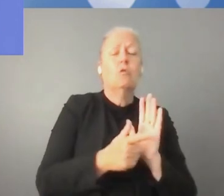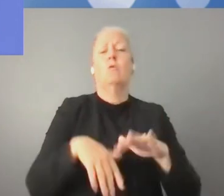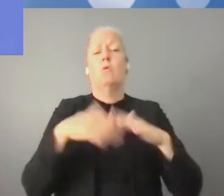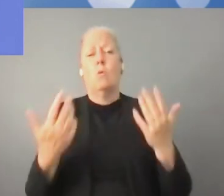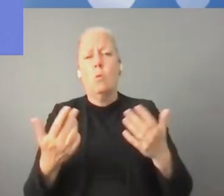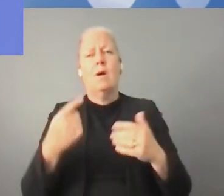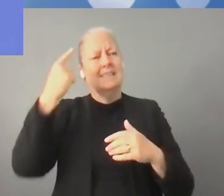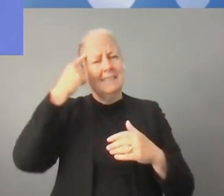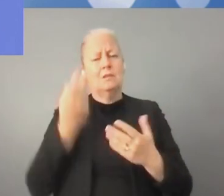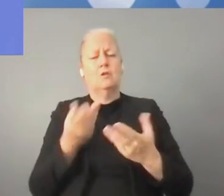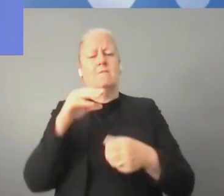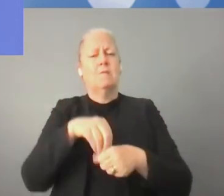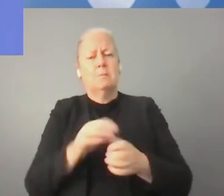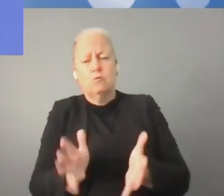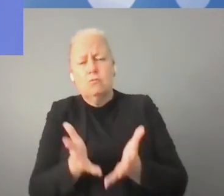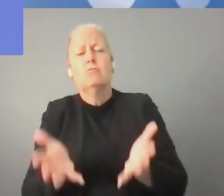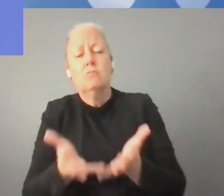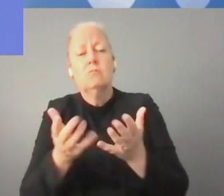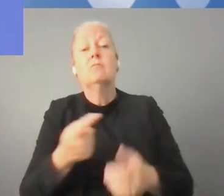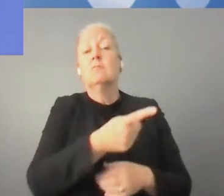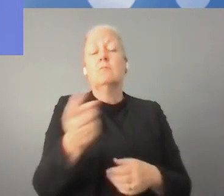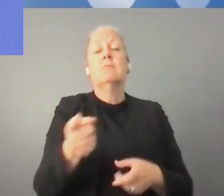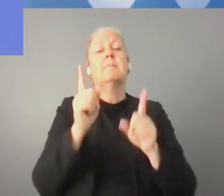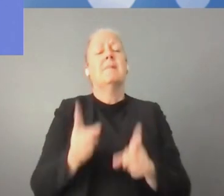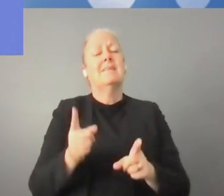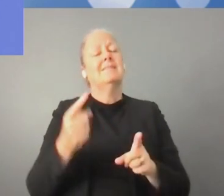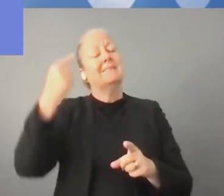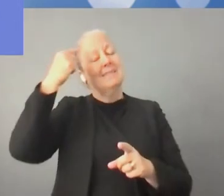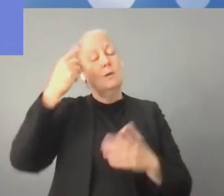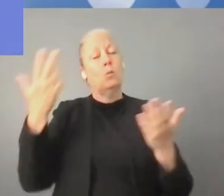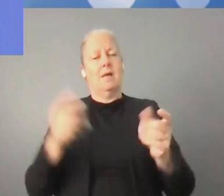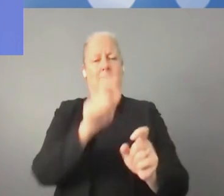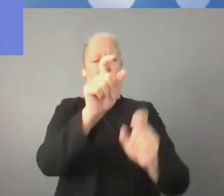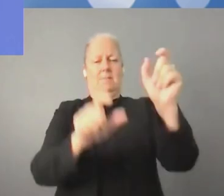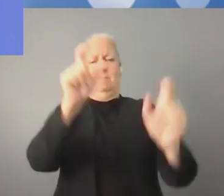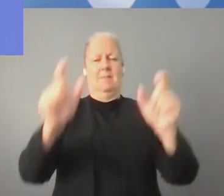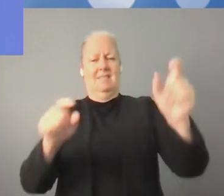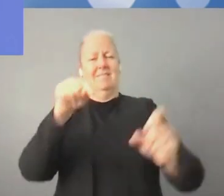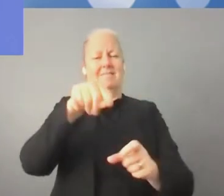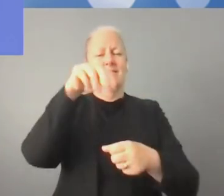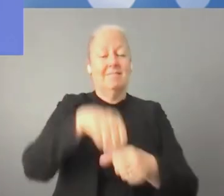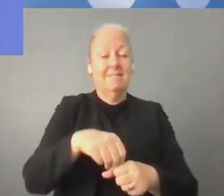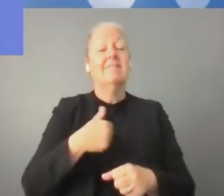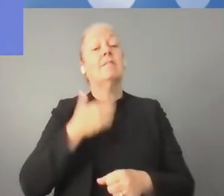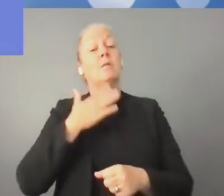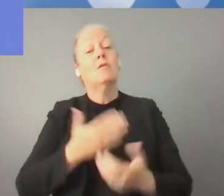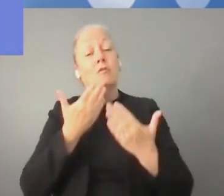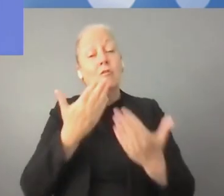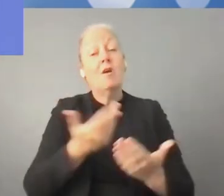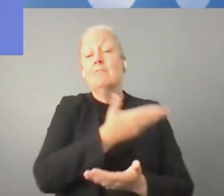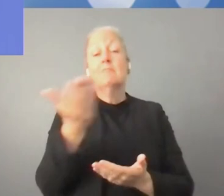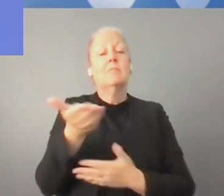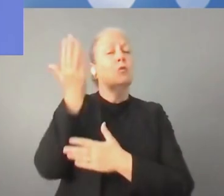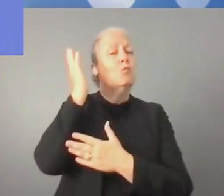التحولات والتغيرات الرقمية ستسير قدماً. ويجب أن نكون لدينا